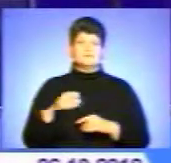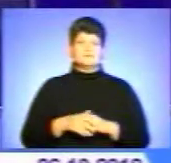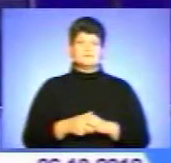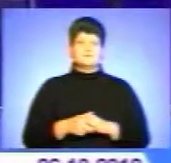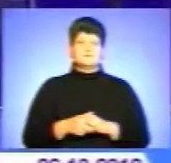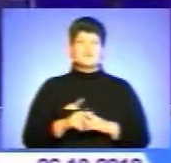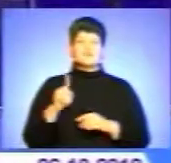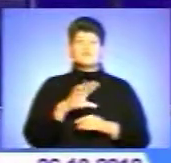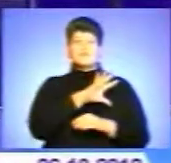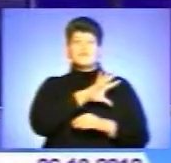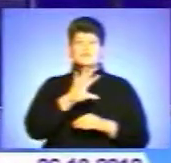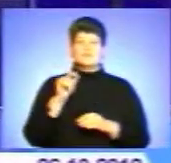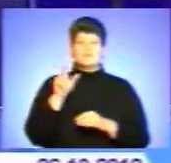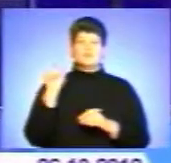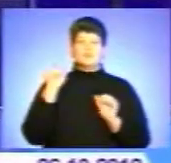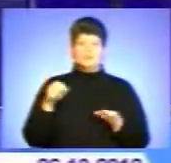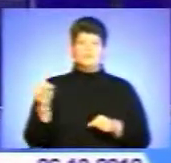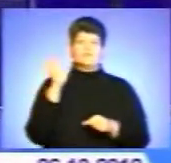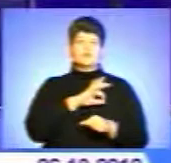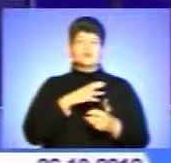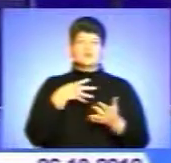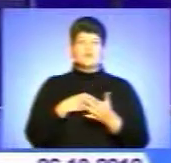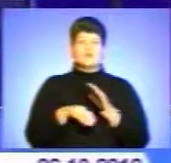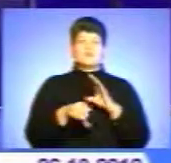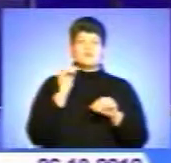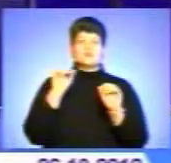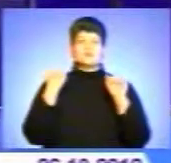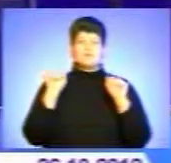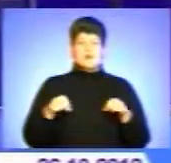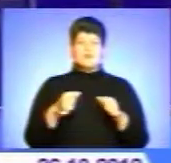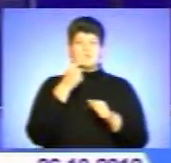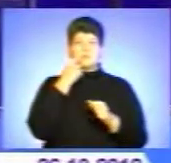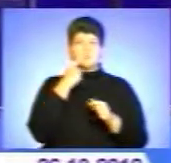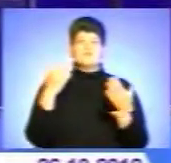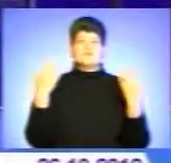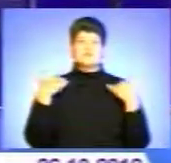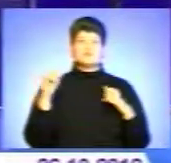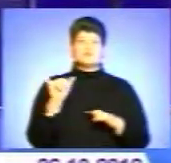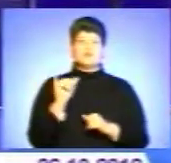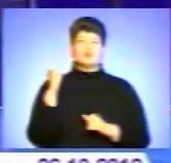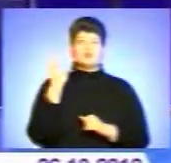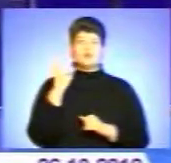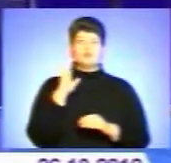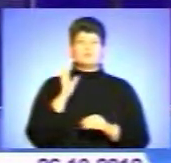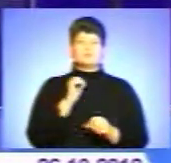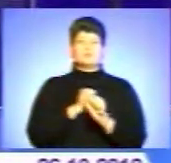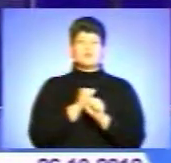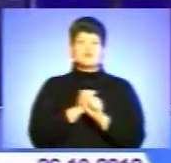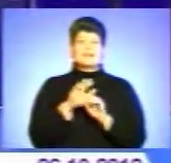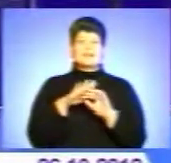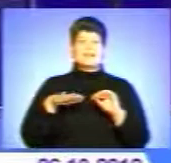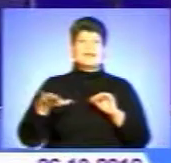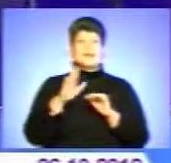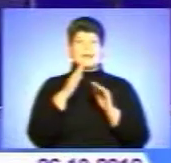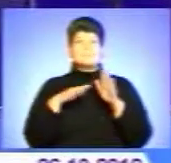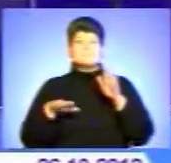Щоби усі громадяни змогли скористатися своїм виборчим правом, у найближчі вихідні, суботу та неділю будуть працювати територіальні